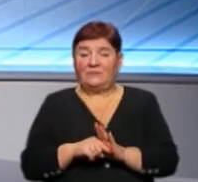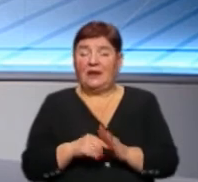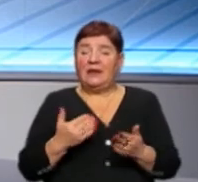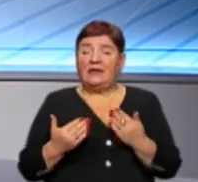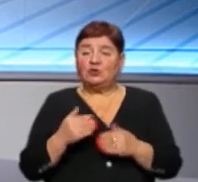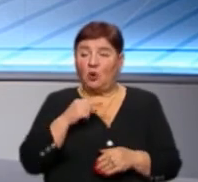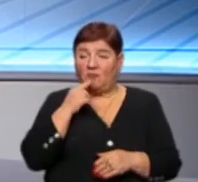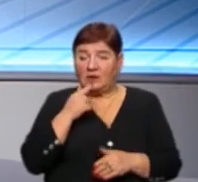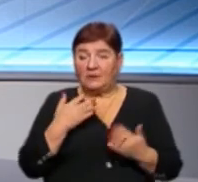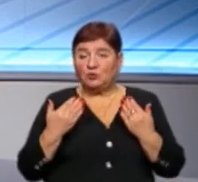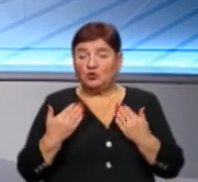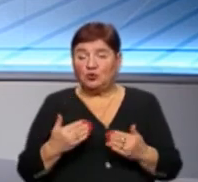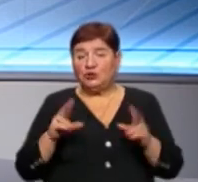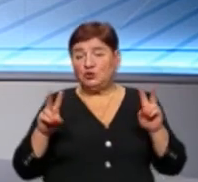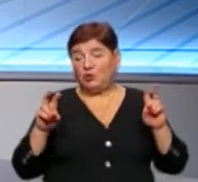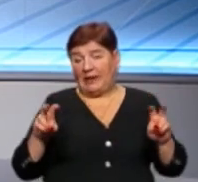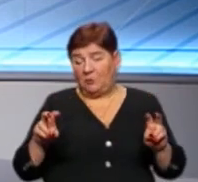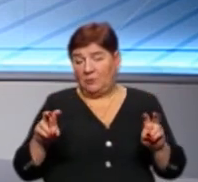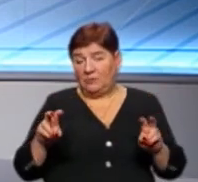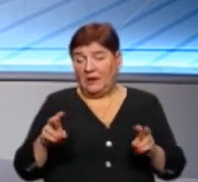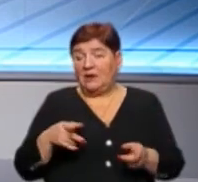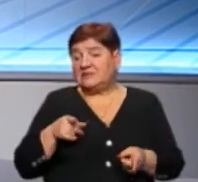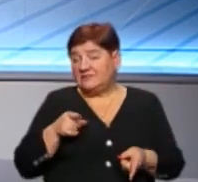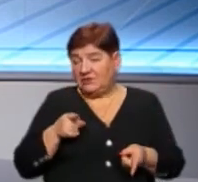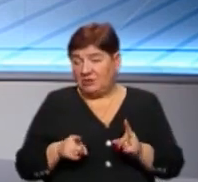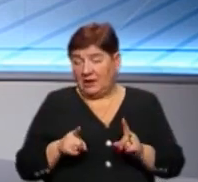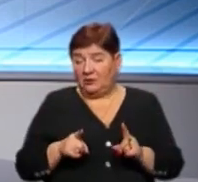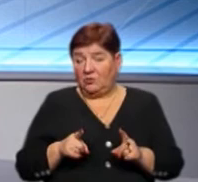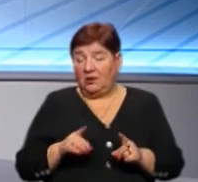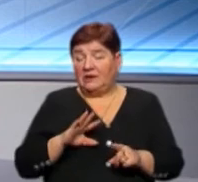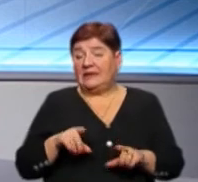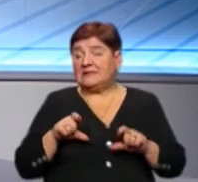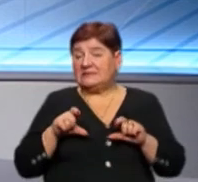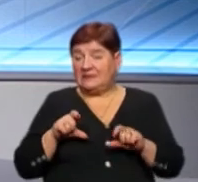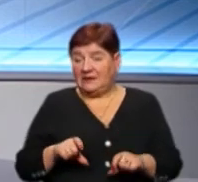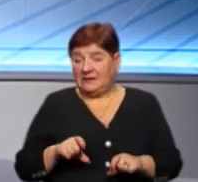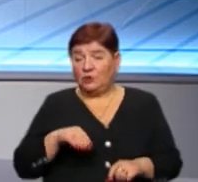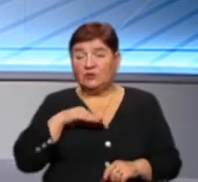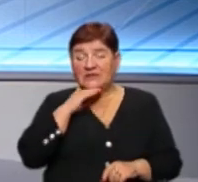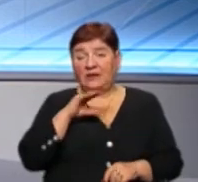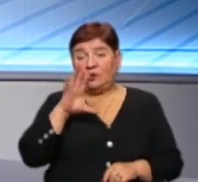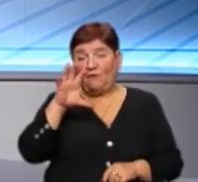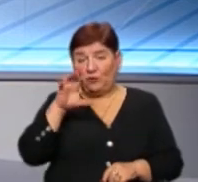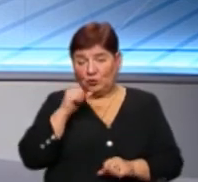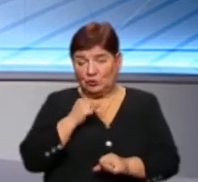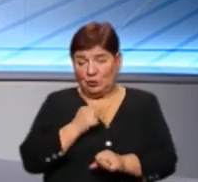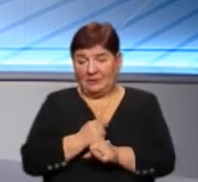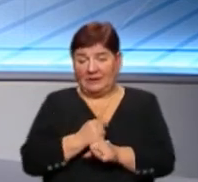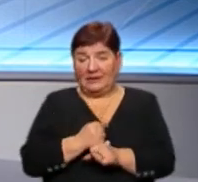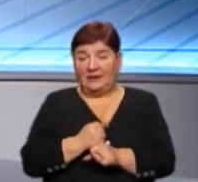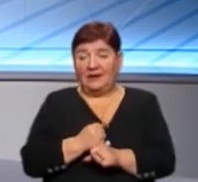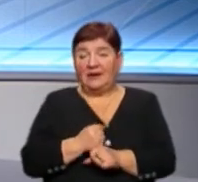якщо вже говорити про сьогоднішню тему, то, звичайно ж, варто не відсижуватися. Достатньо просто сфотографувати.